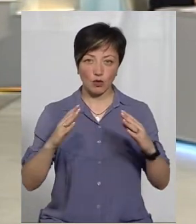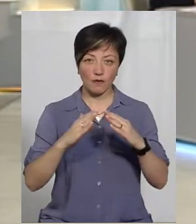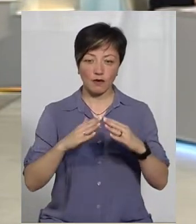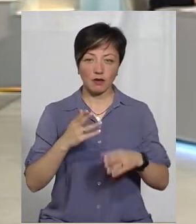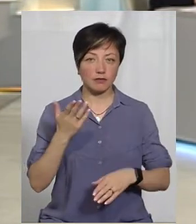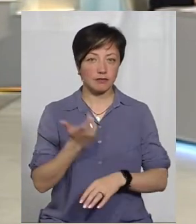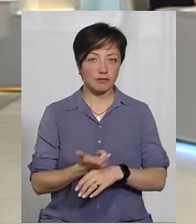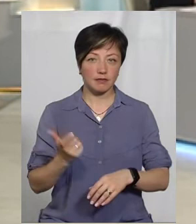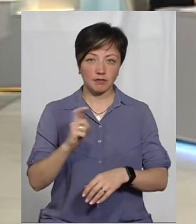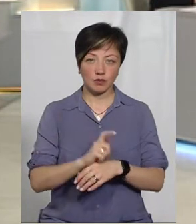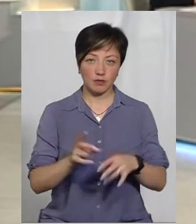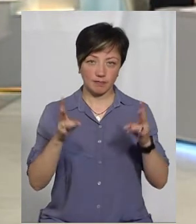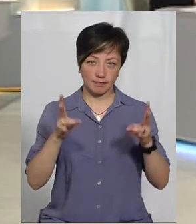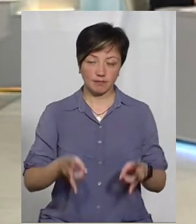стан.